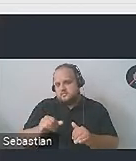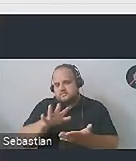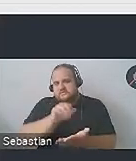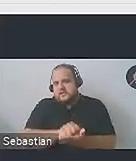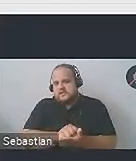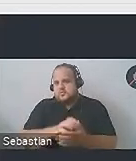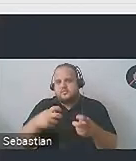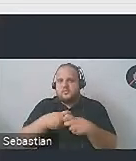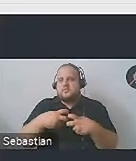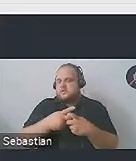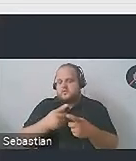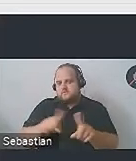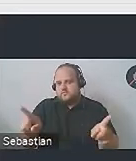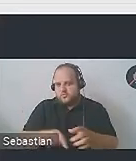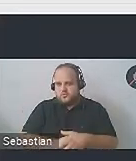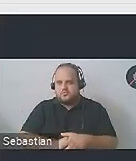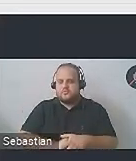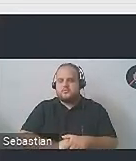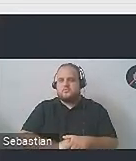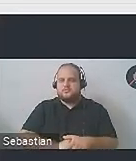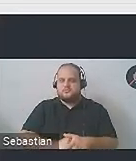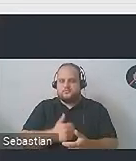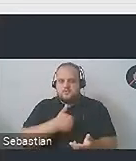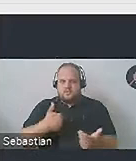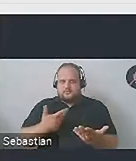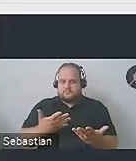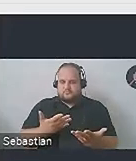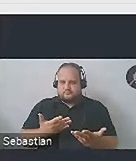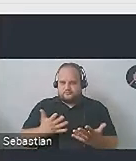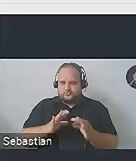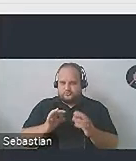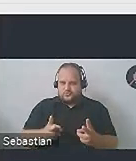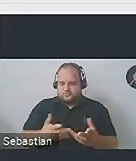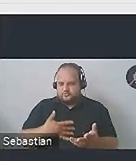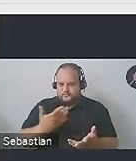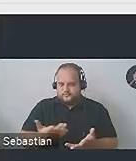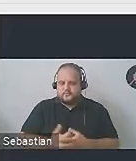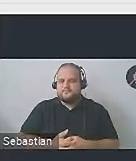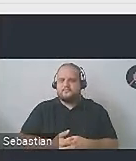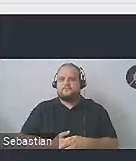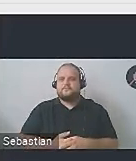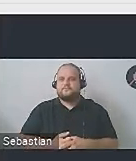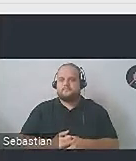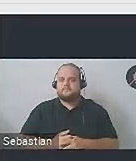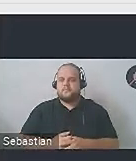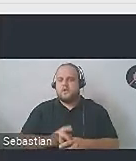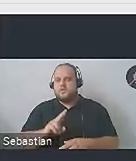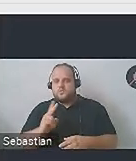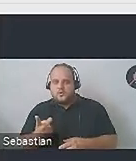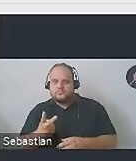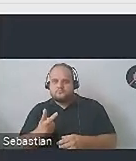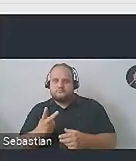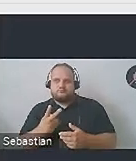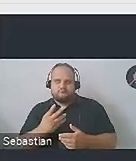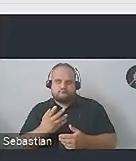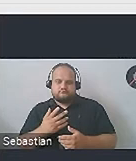bo z internetu już nie skorzystacie, no to dla nas to jest niewyobrażalne, prawda? A z drugiej strony pozwalamy sobie dokładnie tak